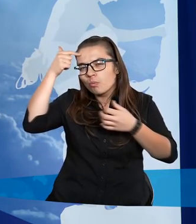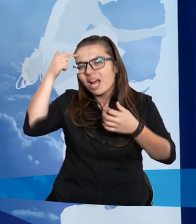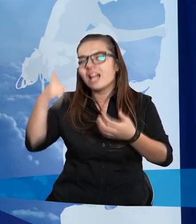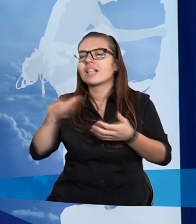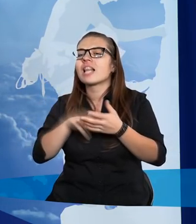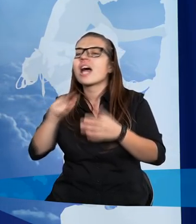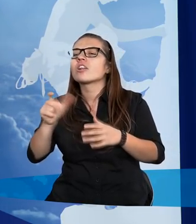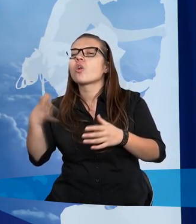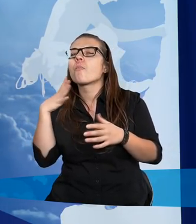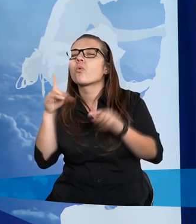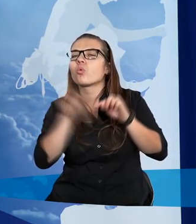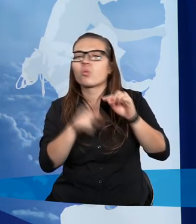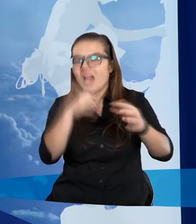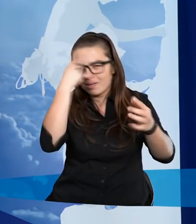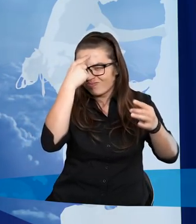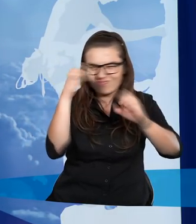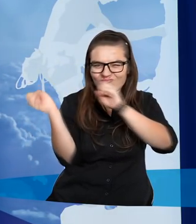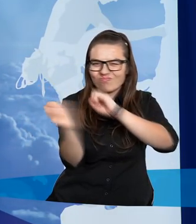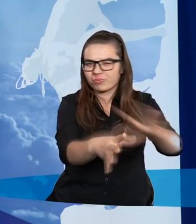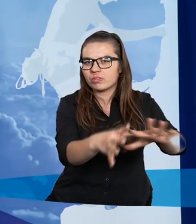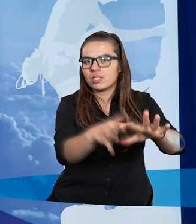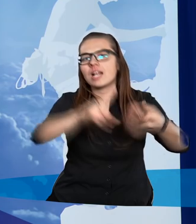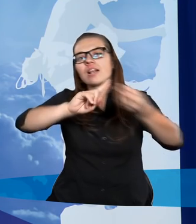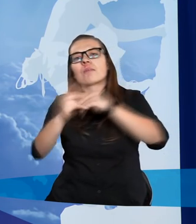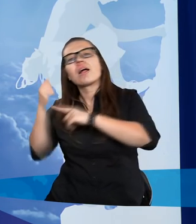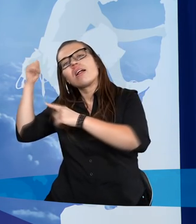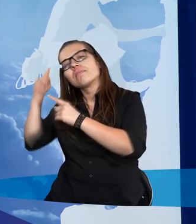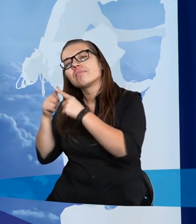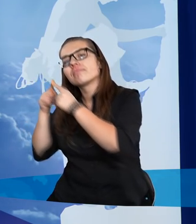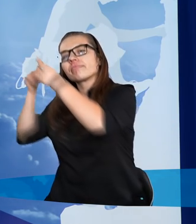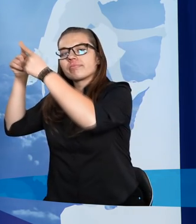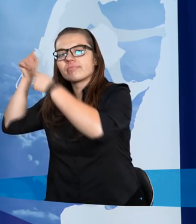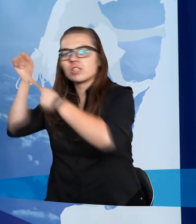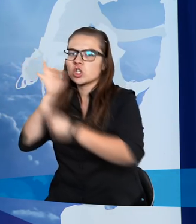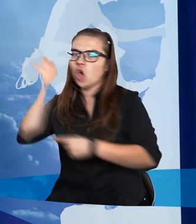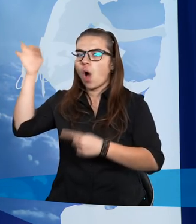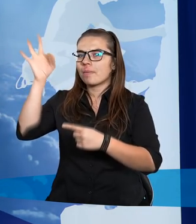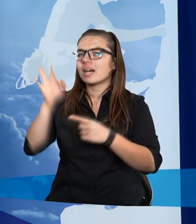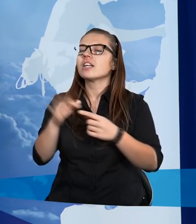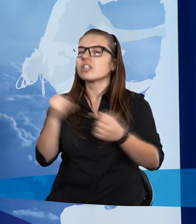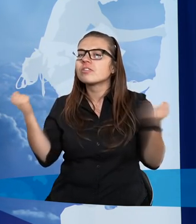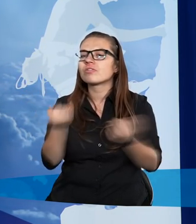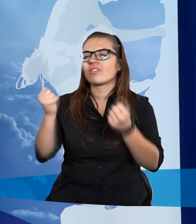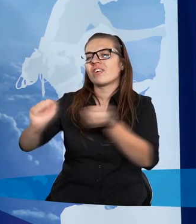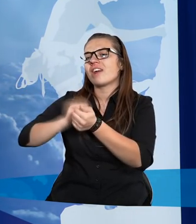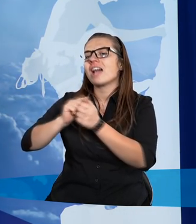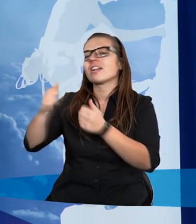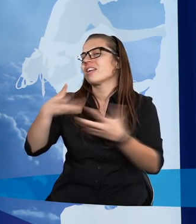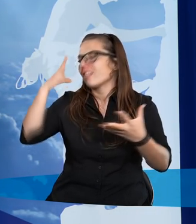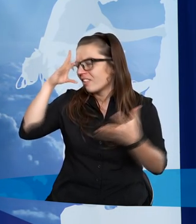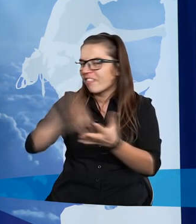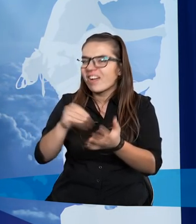z tego, co było złe, na to, co jest dobre i to pozwoli ci doświadczyć